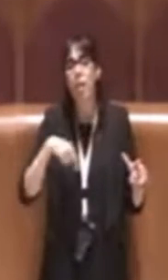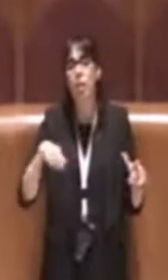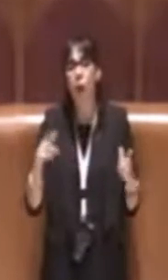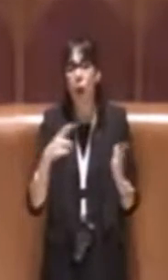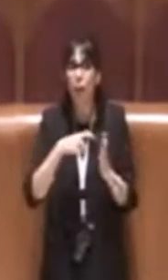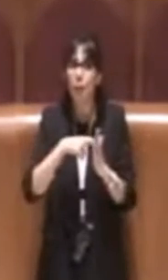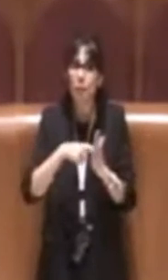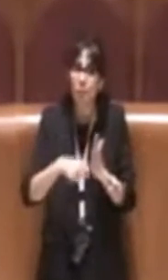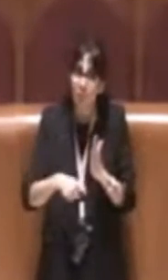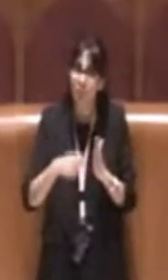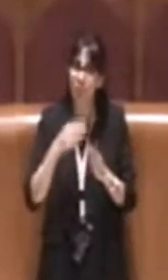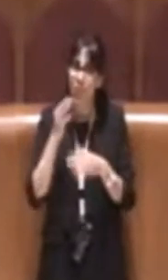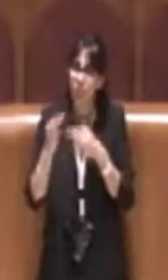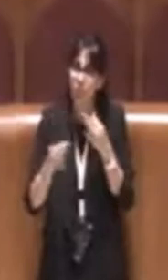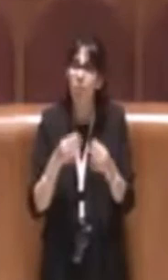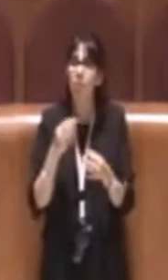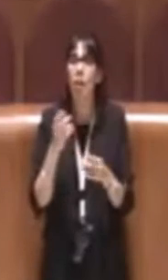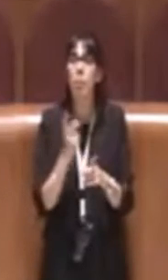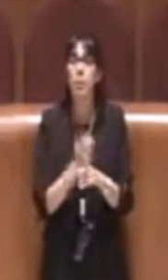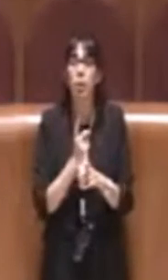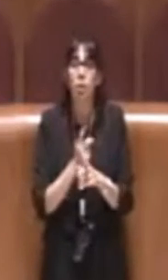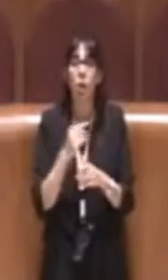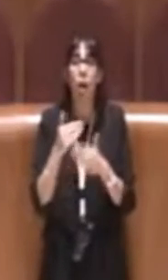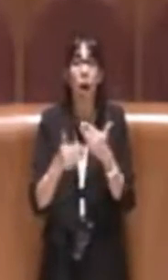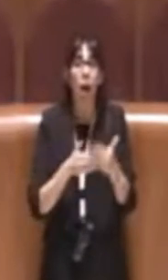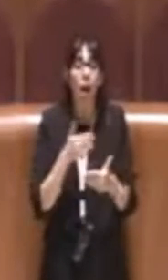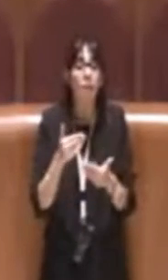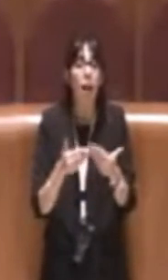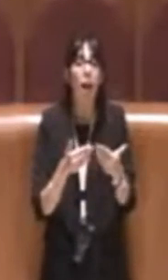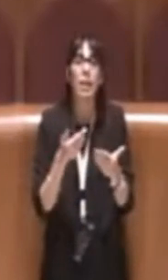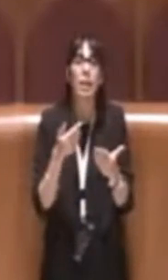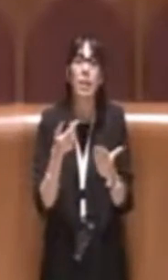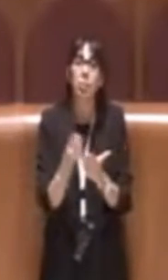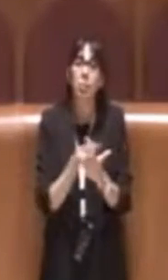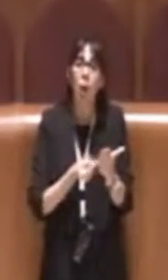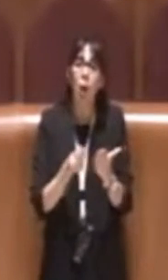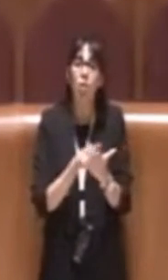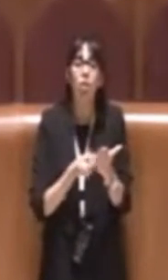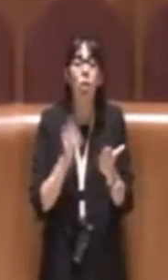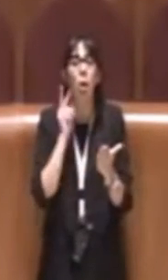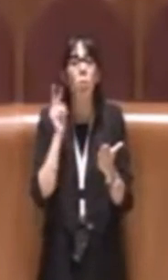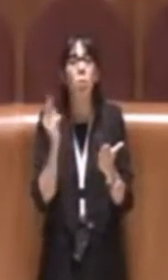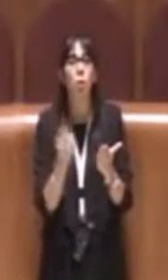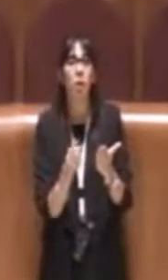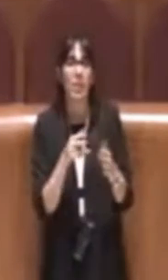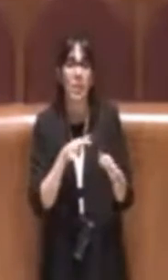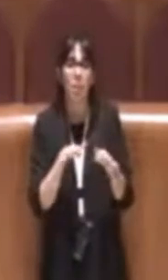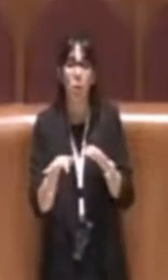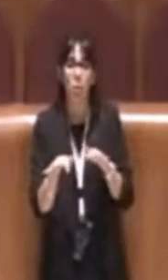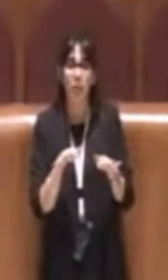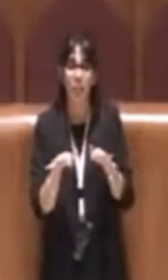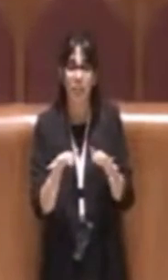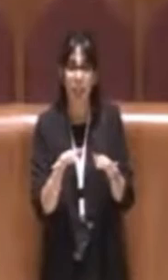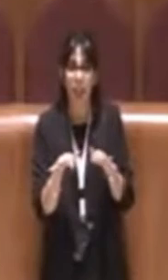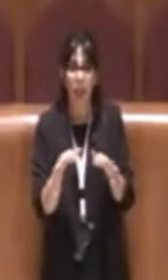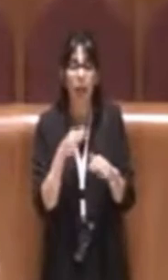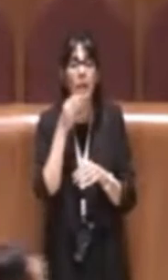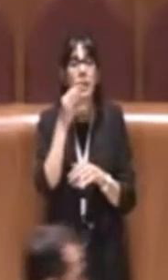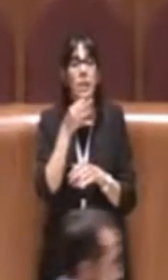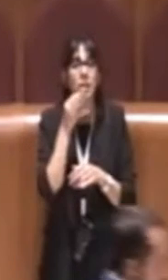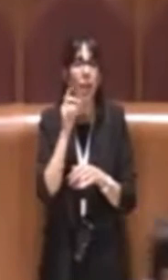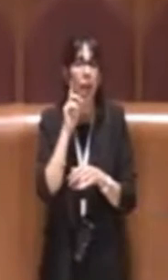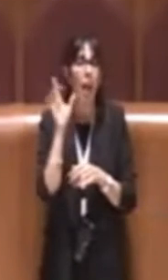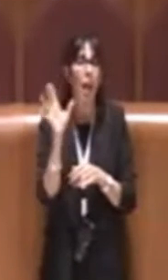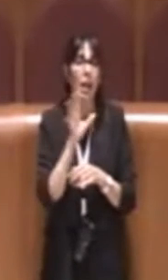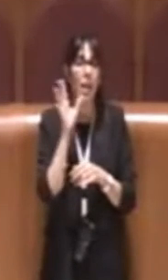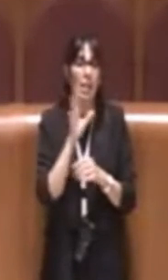necessario portare avanti dei progetti dal punto di vista della mobilità e quindi per esempio